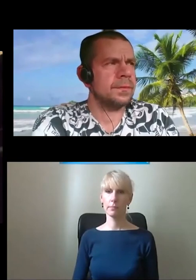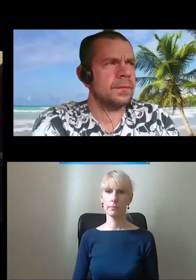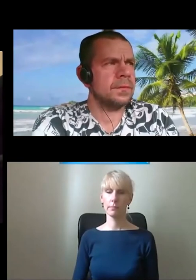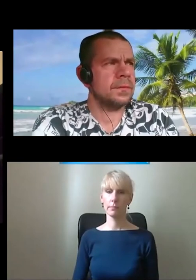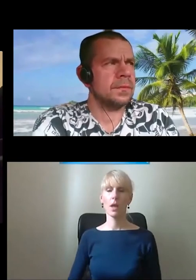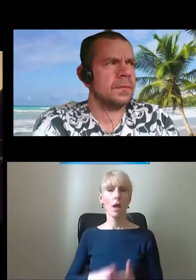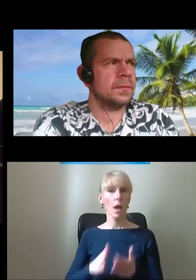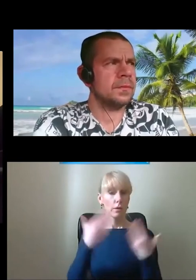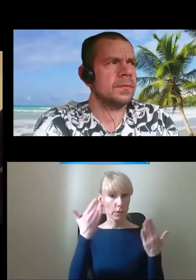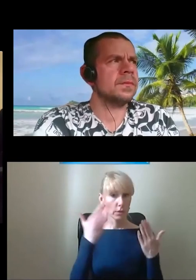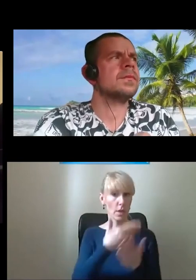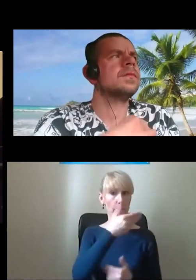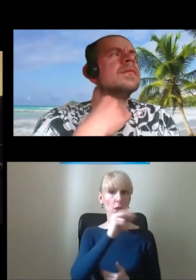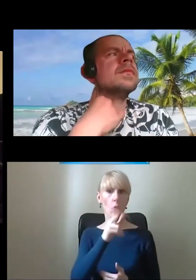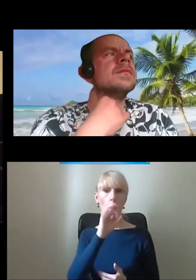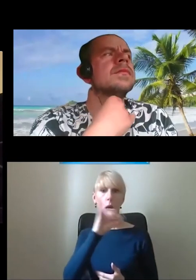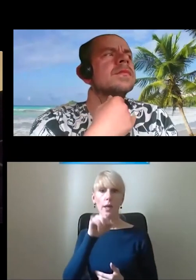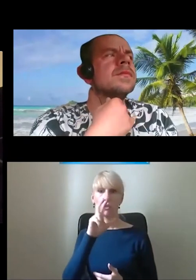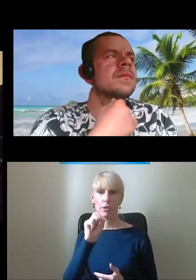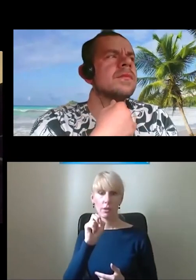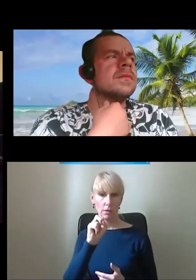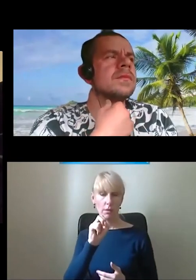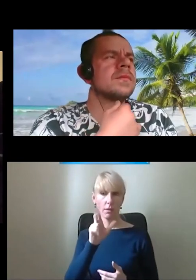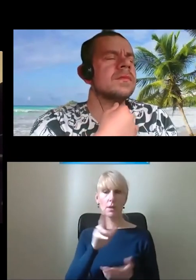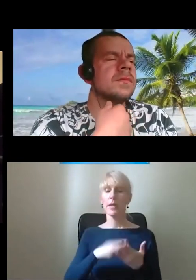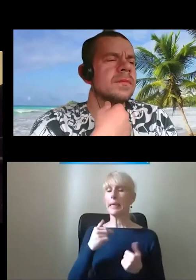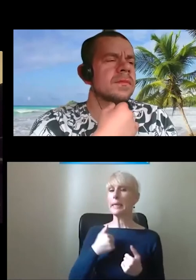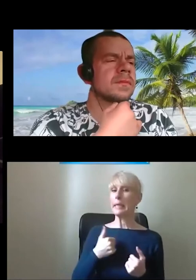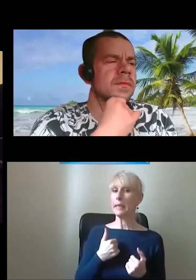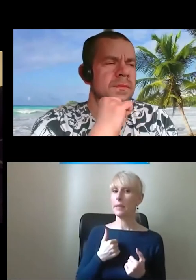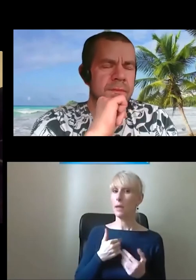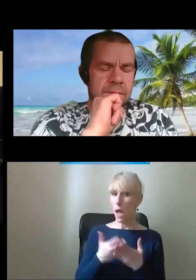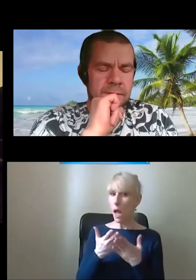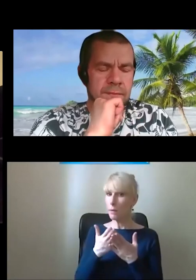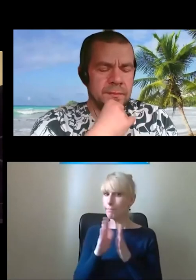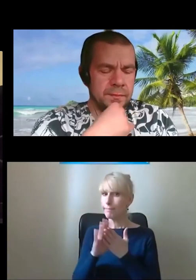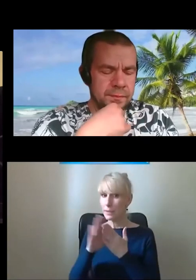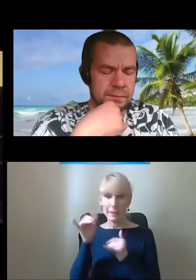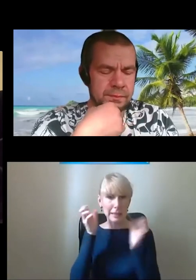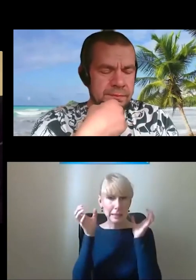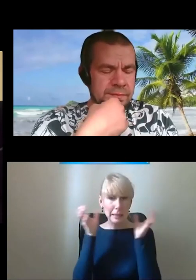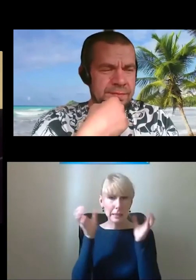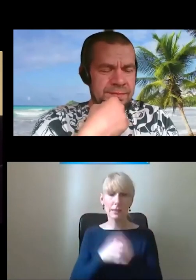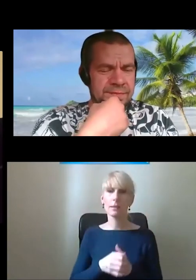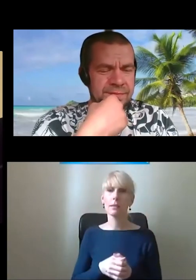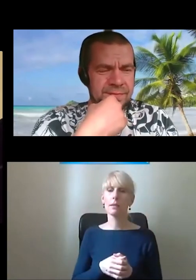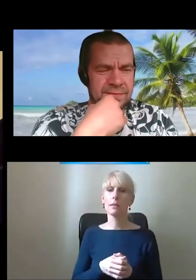Dzień dobry, Mikołajczyk, moje nazwisko. Wie pan co jej? Halo, słyszy mnie pan? No, ale, co, ale.